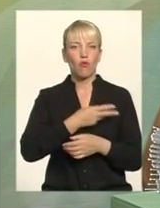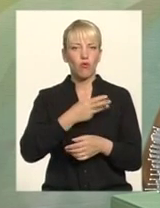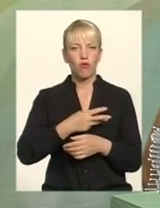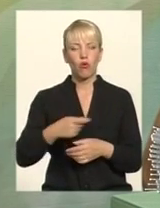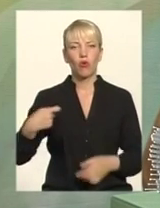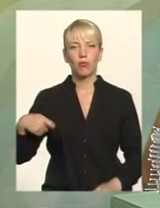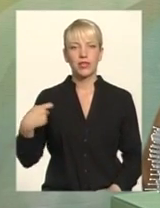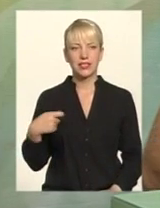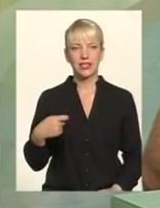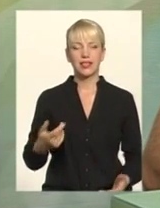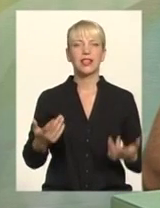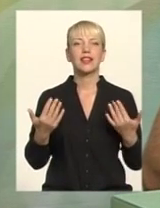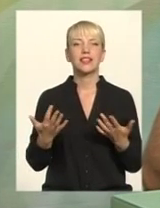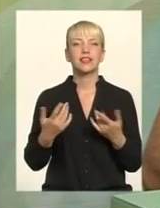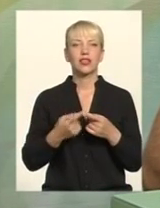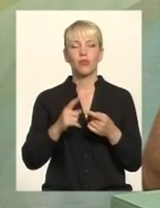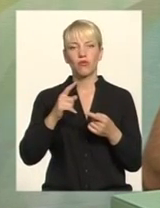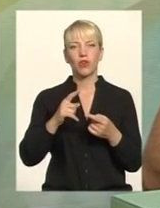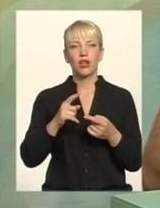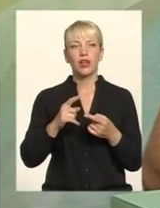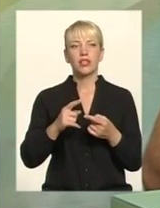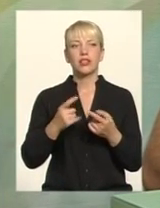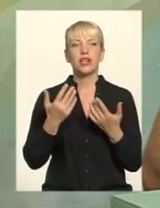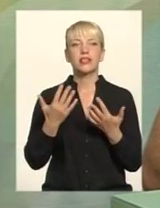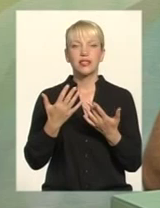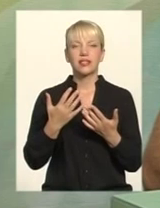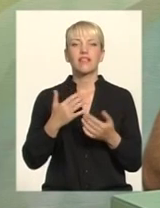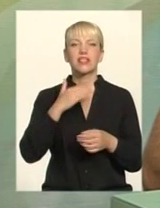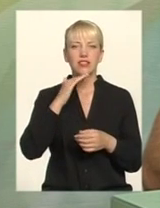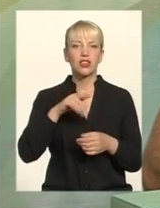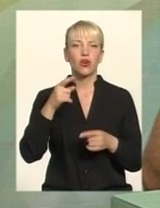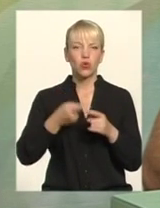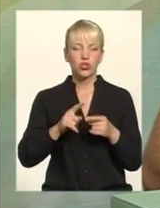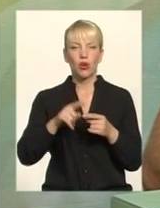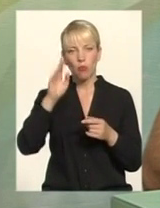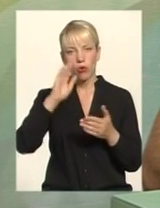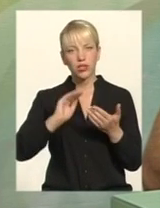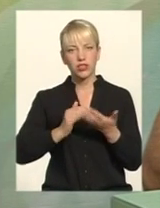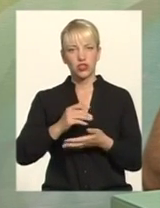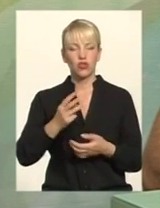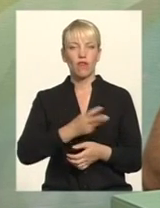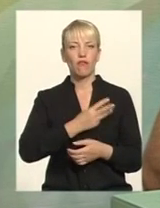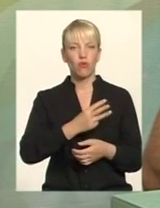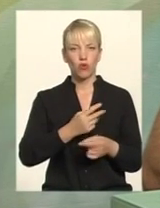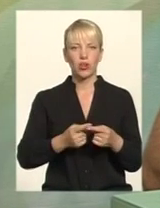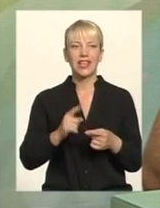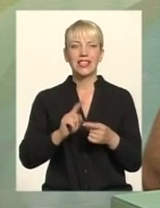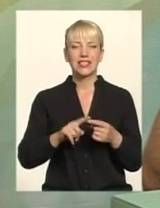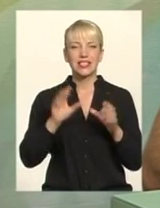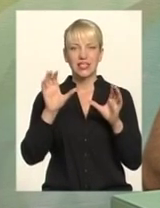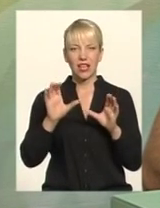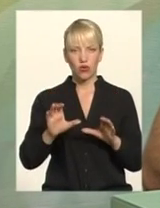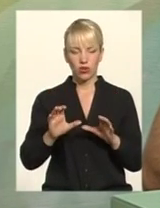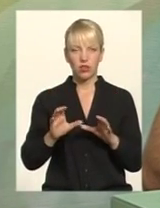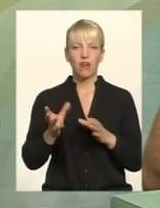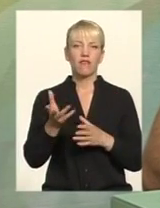Порошенка – це Наскільки вистачає отій політичної волі? отій політичної волі. Отакий прийняли закон І формально цей закон на теренах нашої області